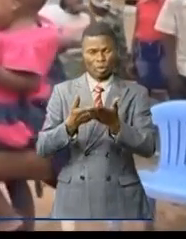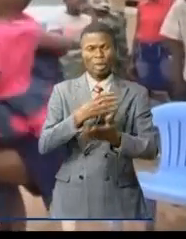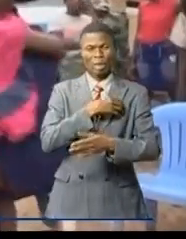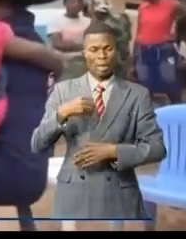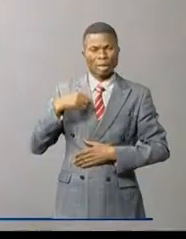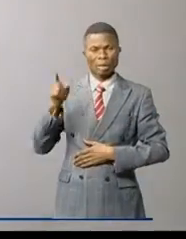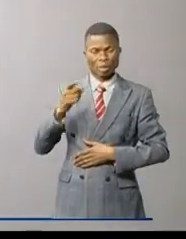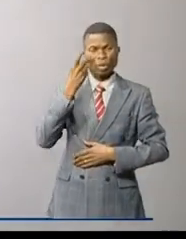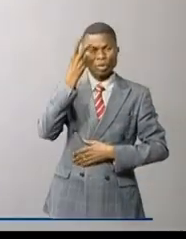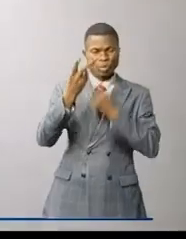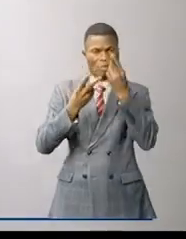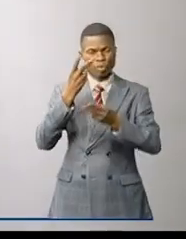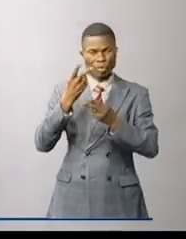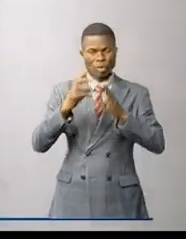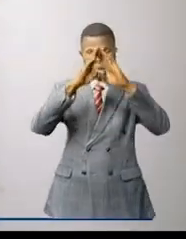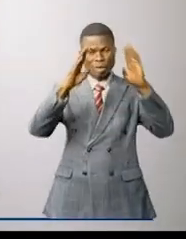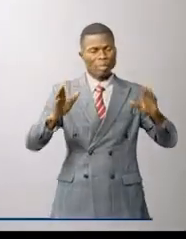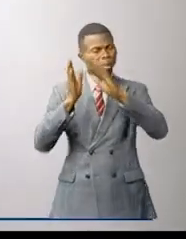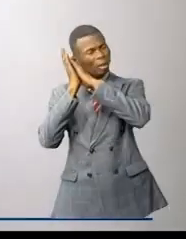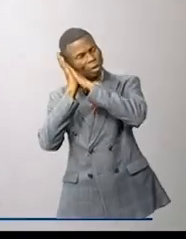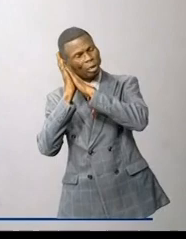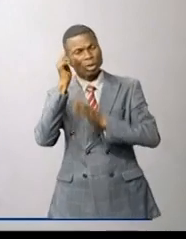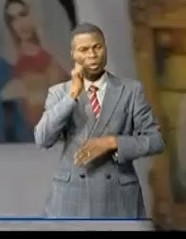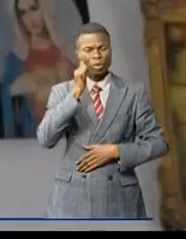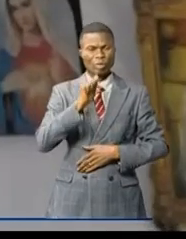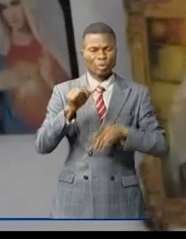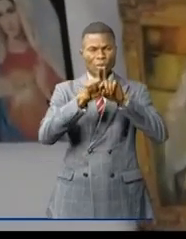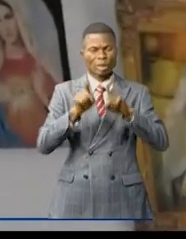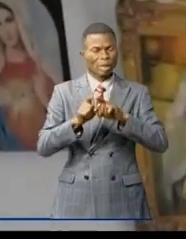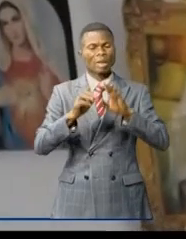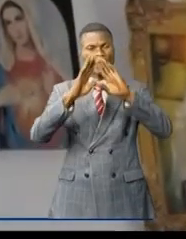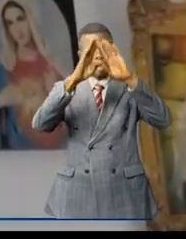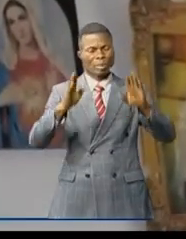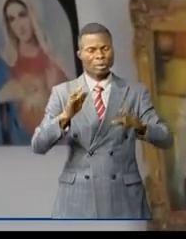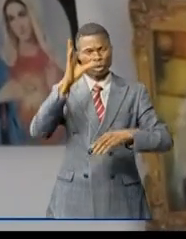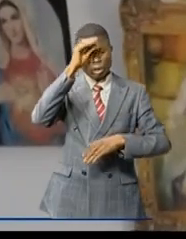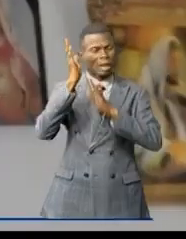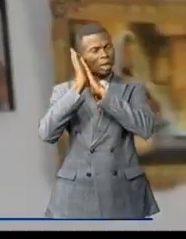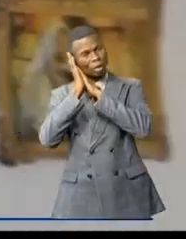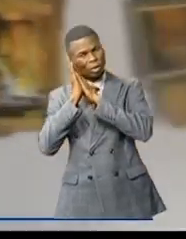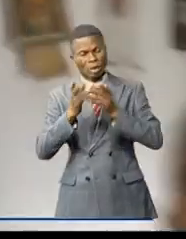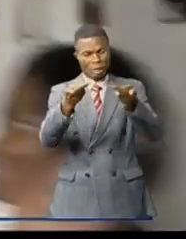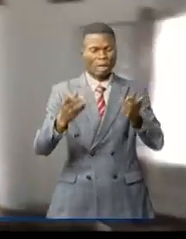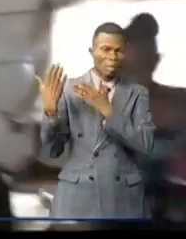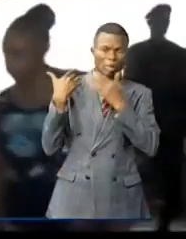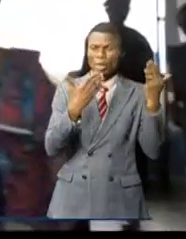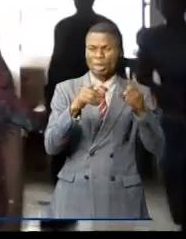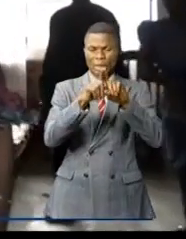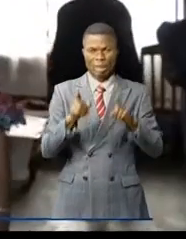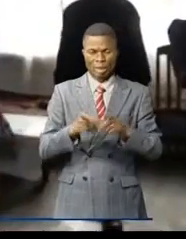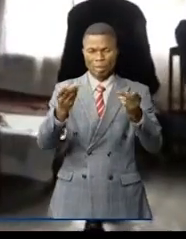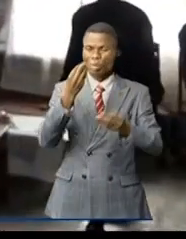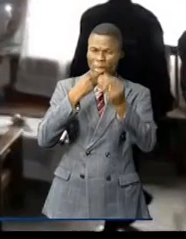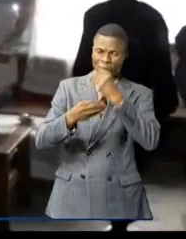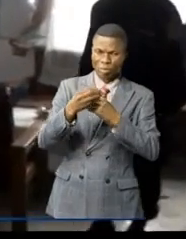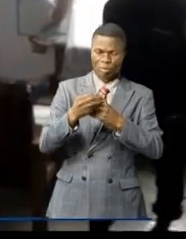Longa Moussamba a visité les dortoirs des filles, ensuite des garçons, puis la cuisine, les réfectoires et la salle